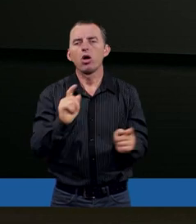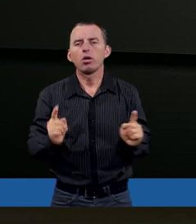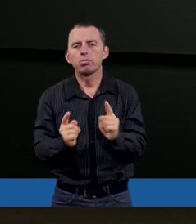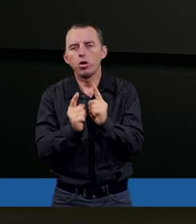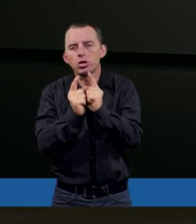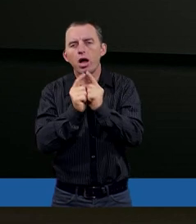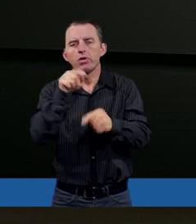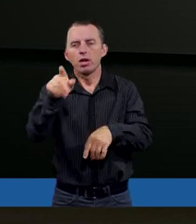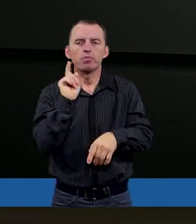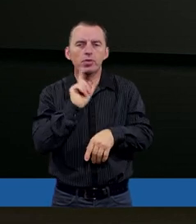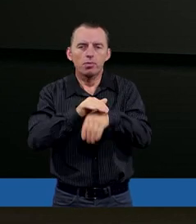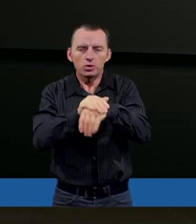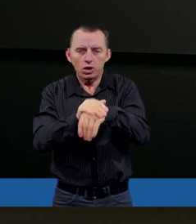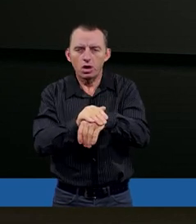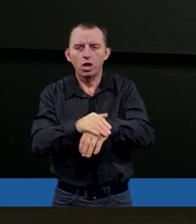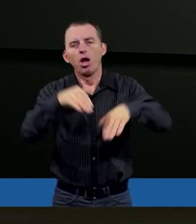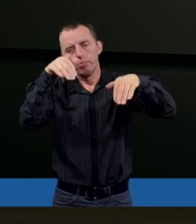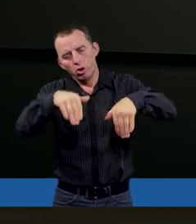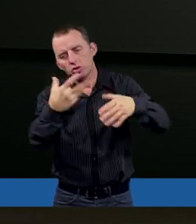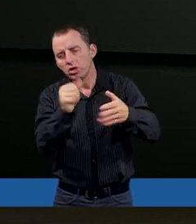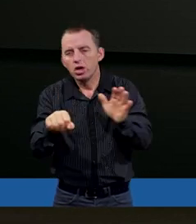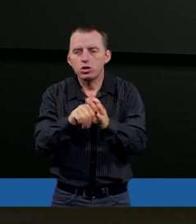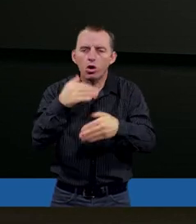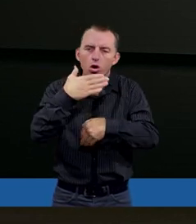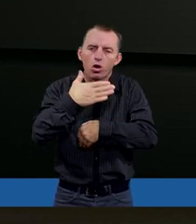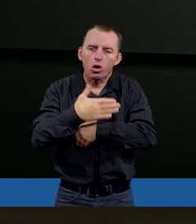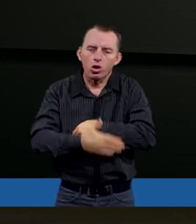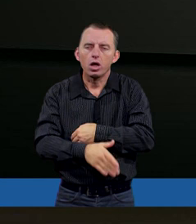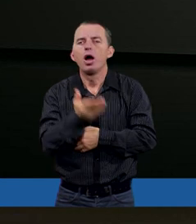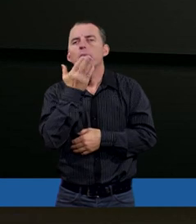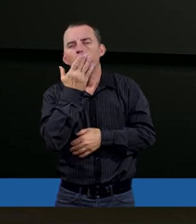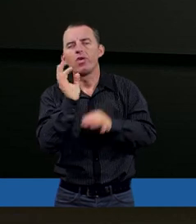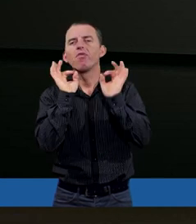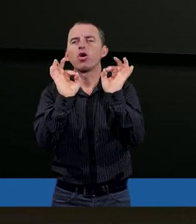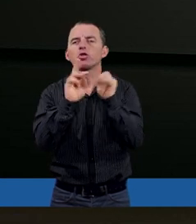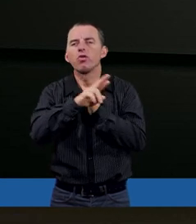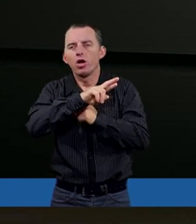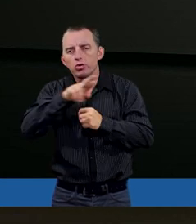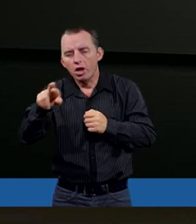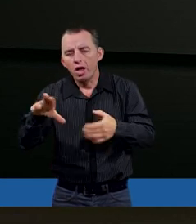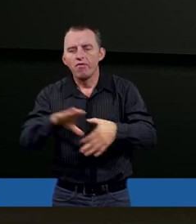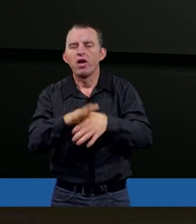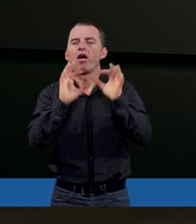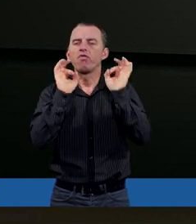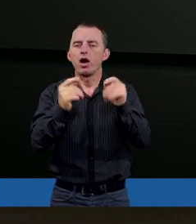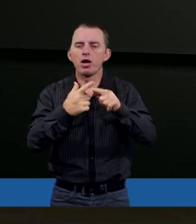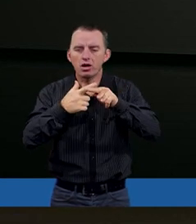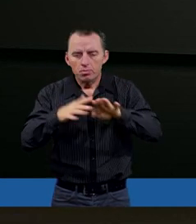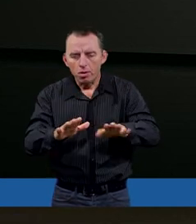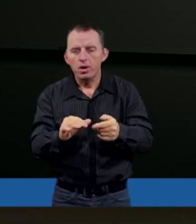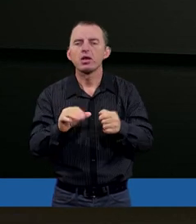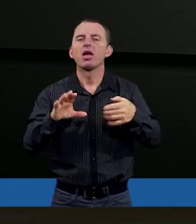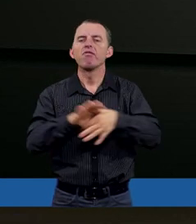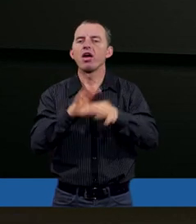przyjaciela, ale może nie do końca mówili właściwe rzeczy we właściwym momencie, we właściwy sposób.